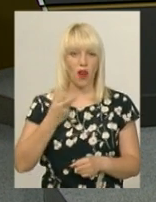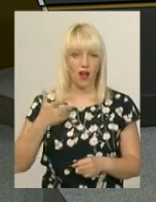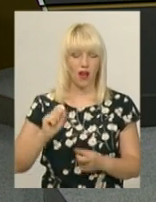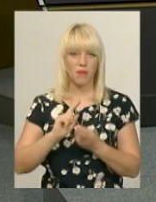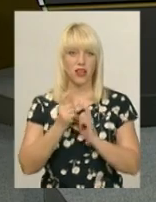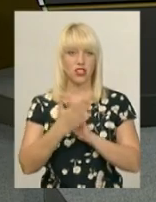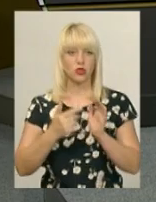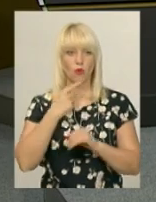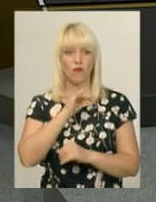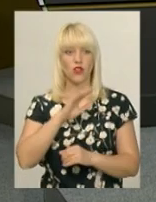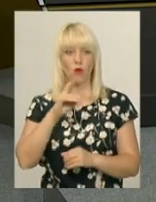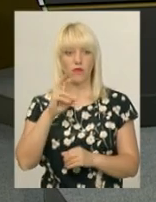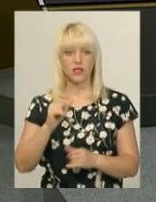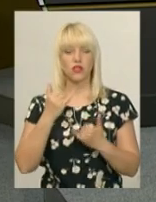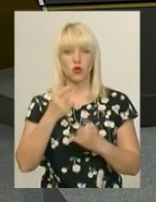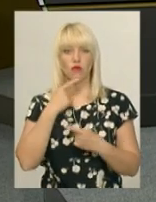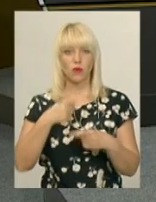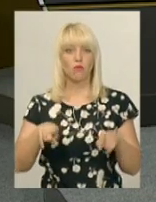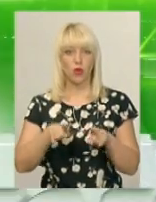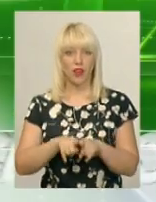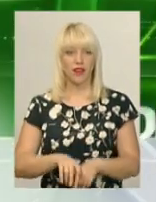Фіновська. І сьогодні ми говоримо про таке.